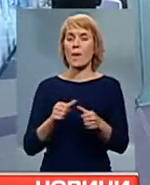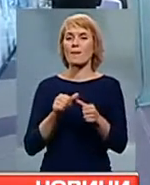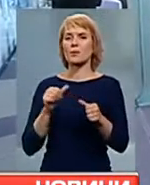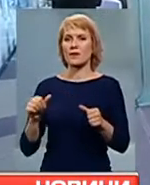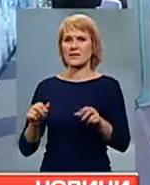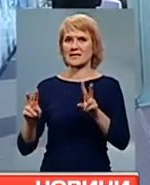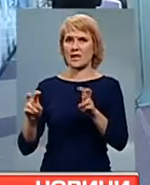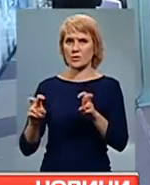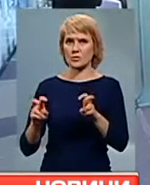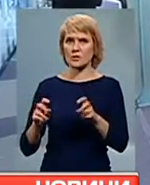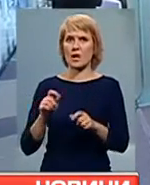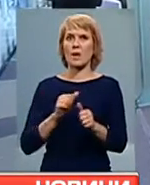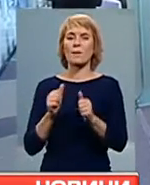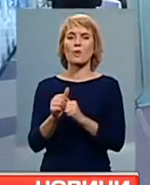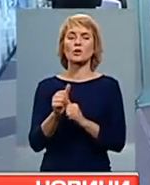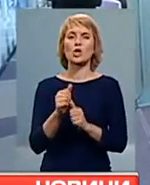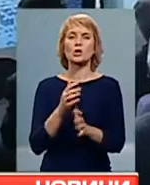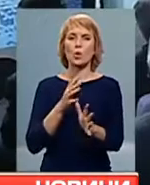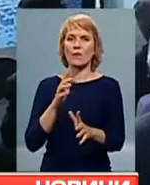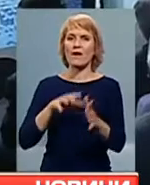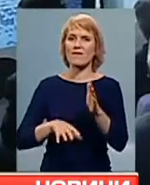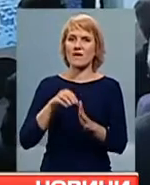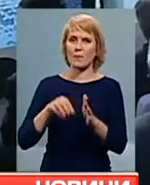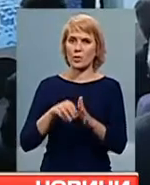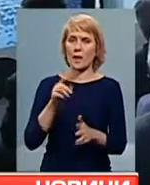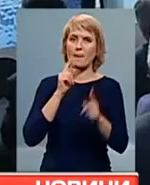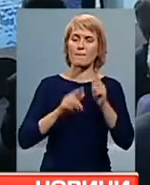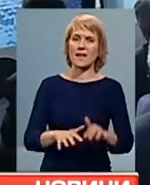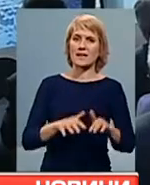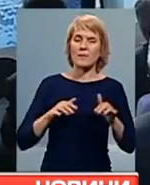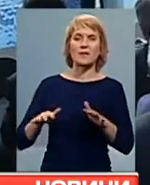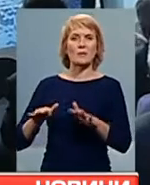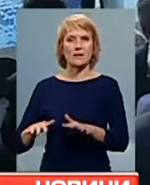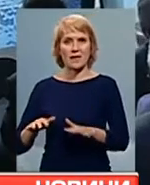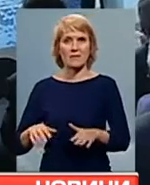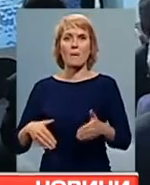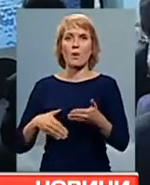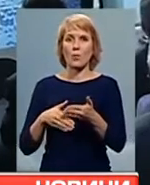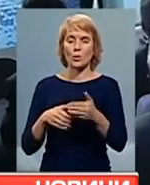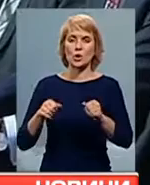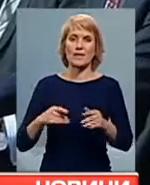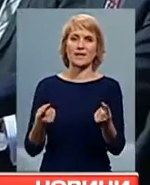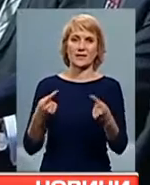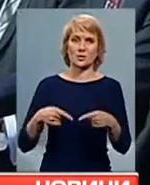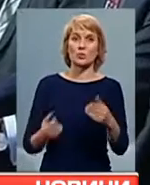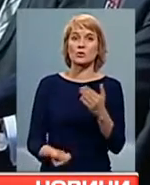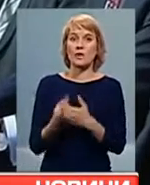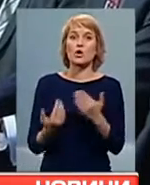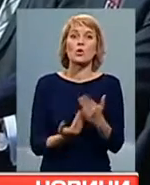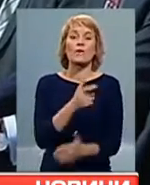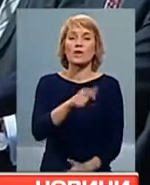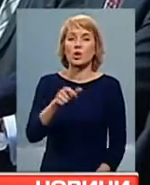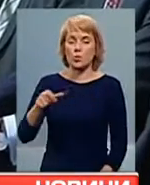парламентські, місцеві також допоможуть розв'язати кризу, адже з'являться нові люди, які будуть представляти інтереси донечан та